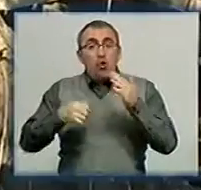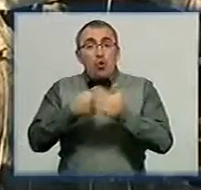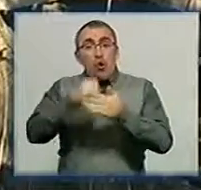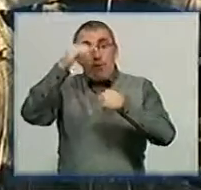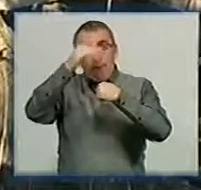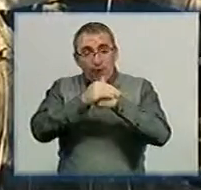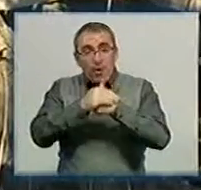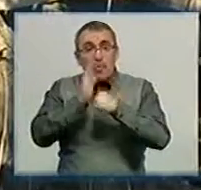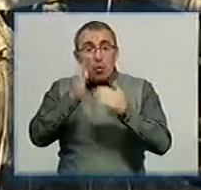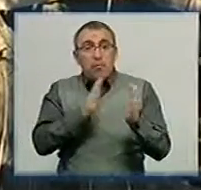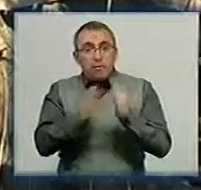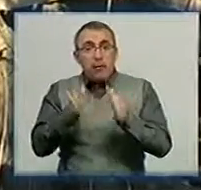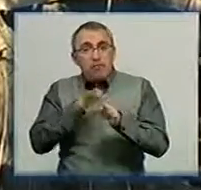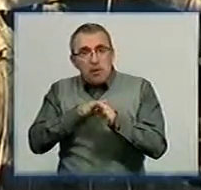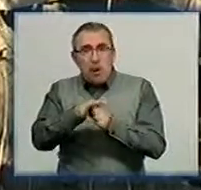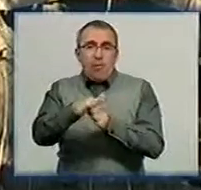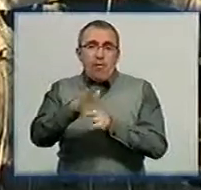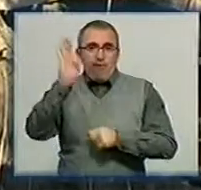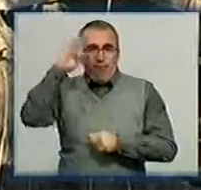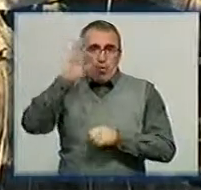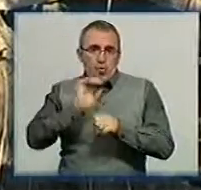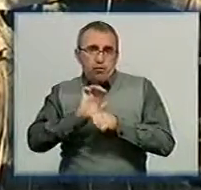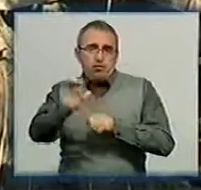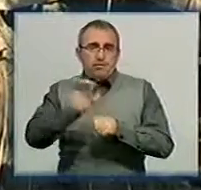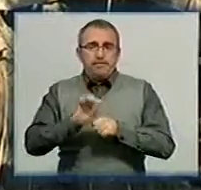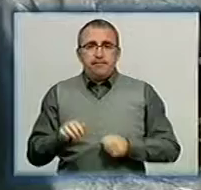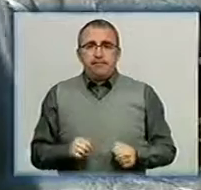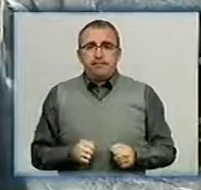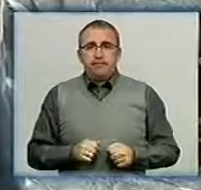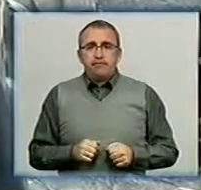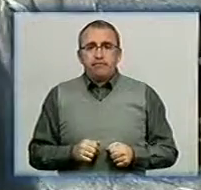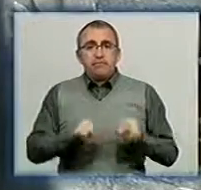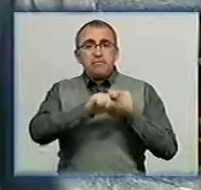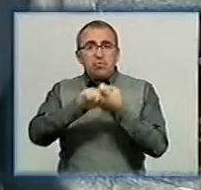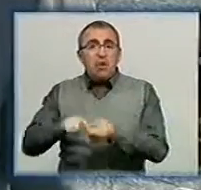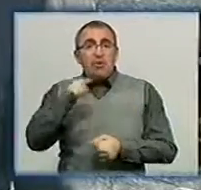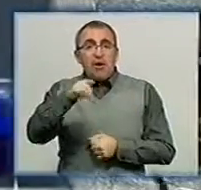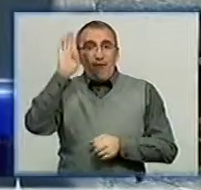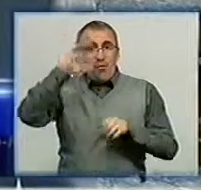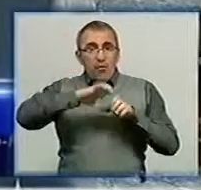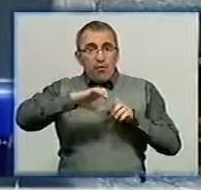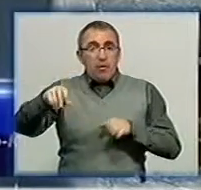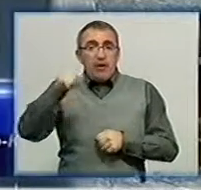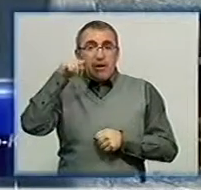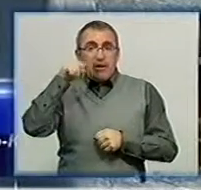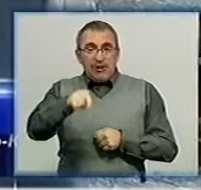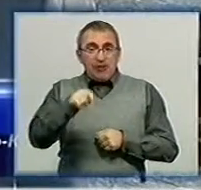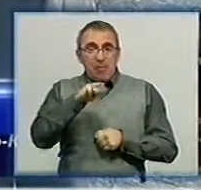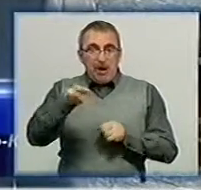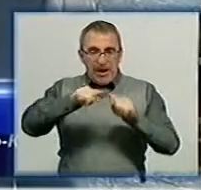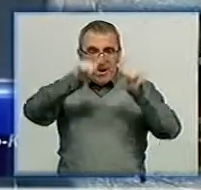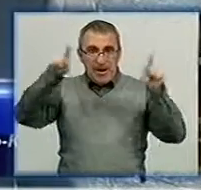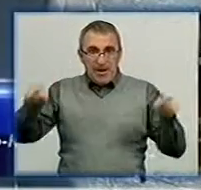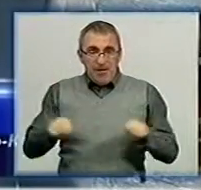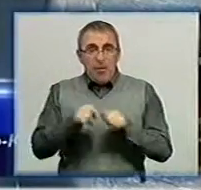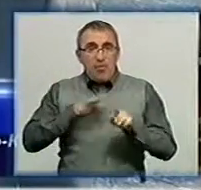після чого систему почнуть наповнювати водою. У зв'язку з тим, що водовод діаметром тисячу міліметрів, він був